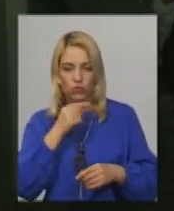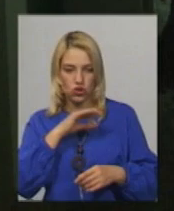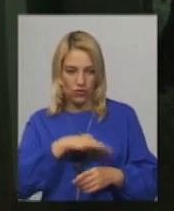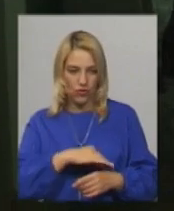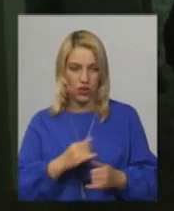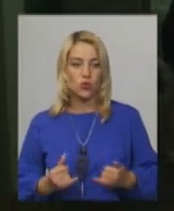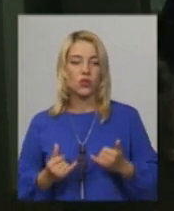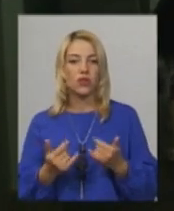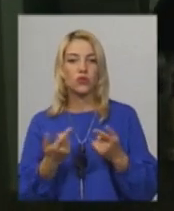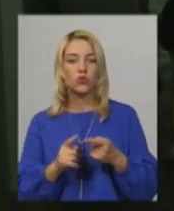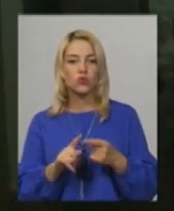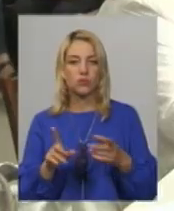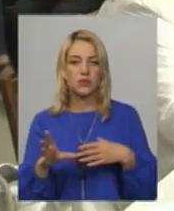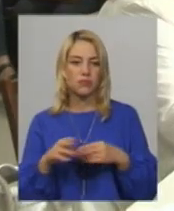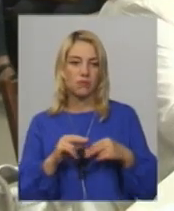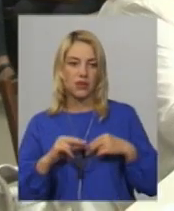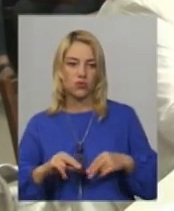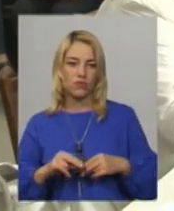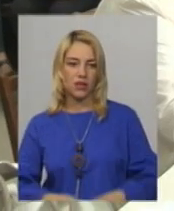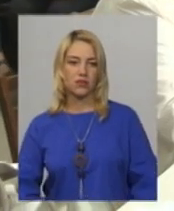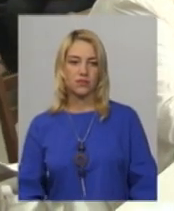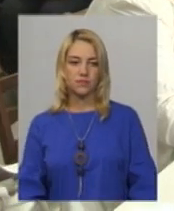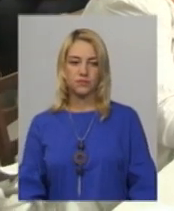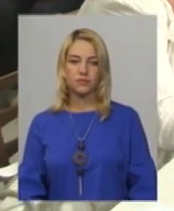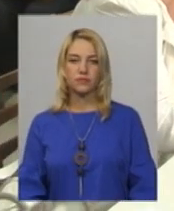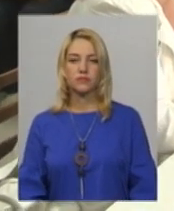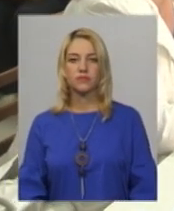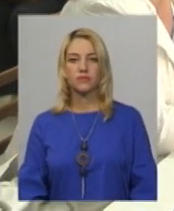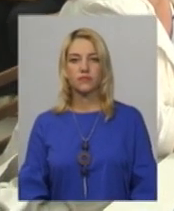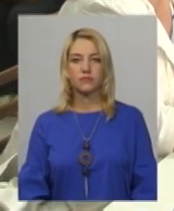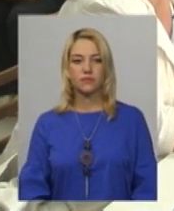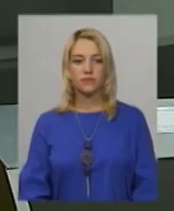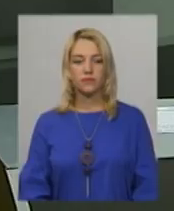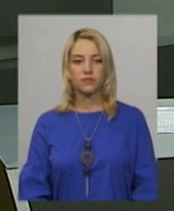для того, щоб так співпрацювати. Тетяна Ворожцова, Іван Мовчан, новини.